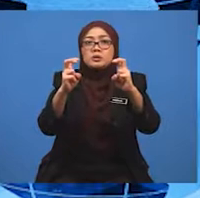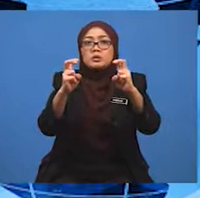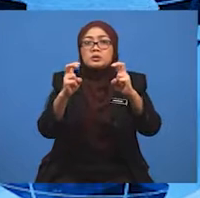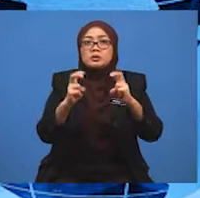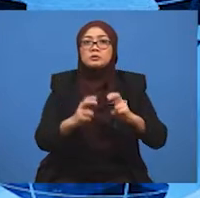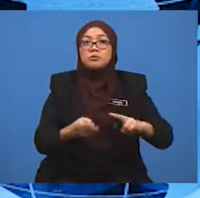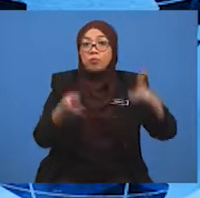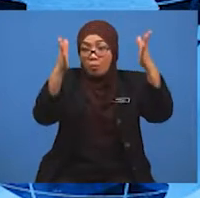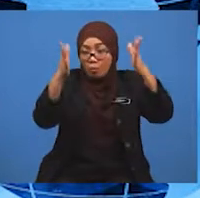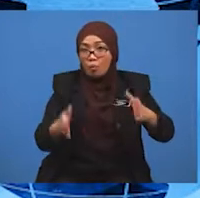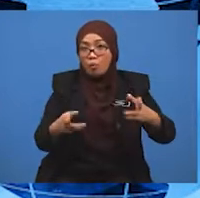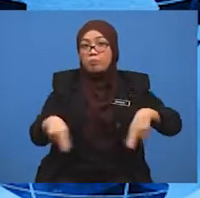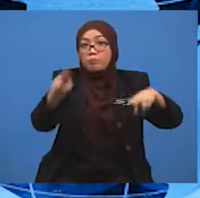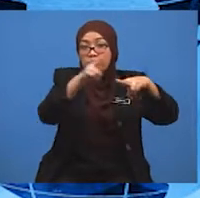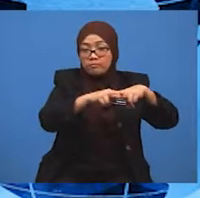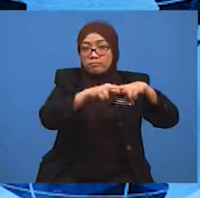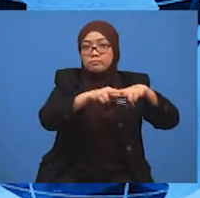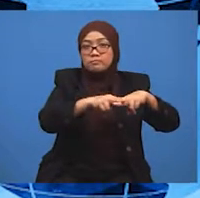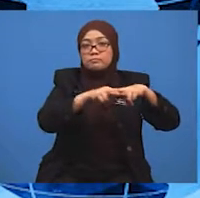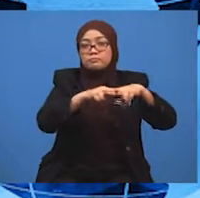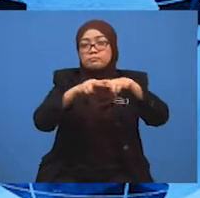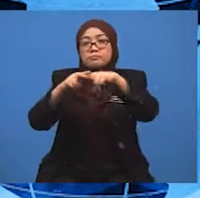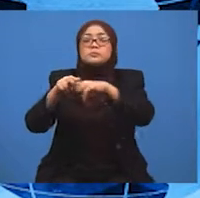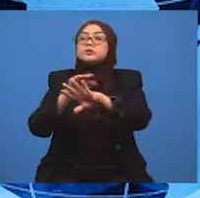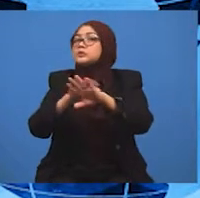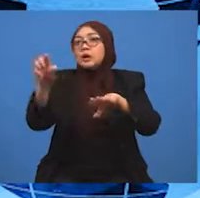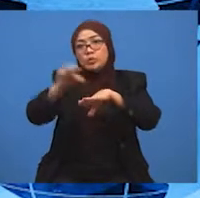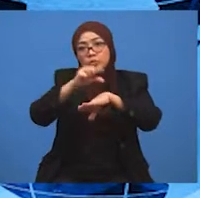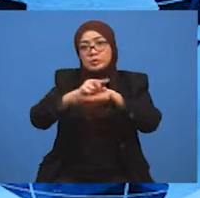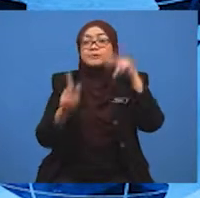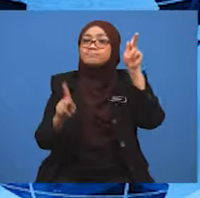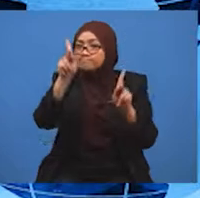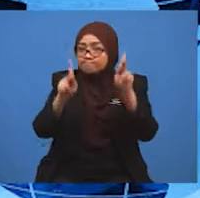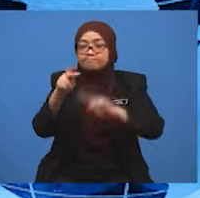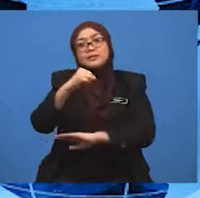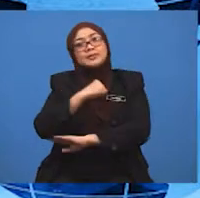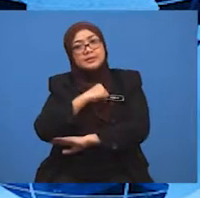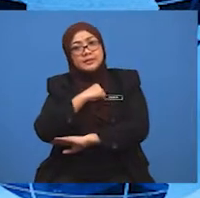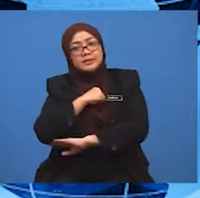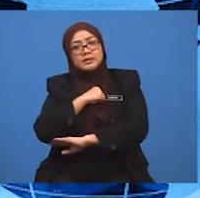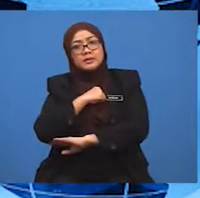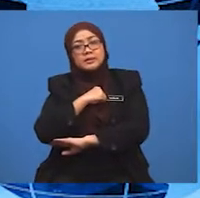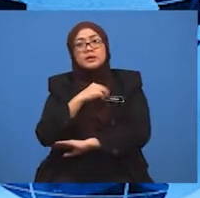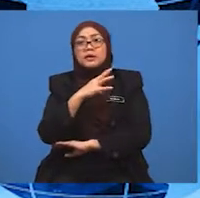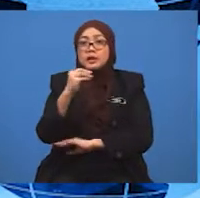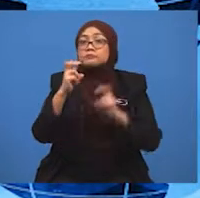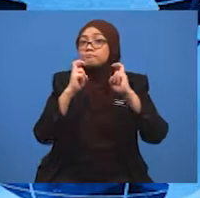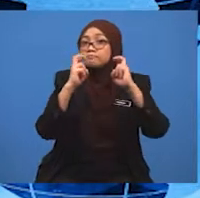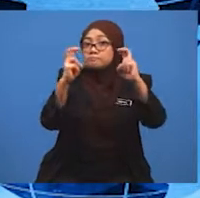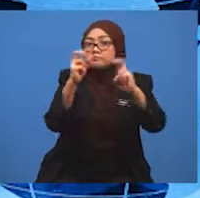tidak bergerak menggunakan kenderaan sendiri. Pengangkutan awam juga